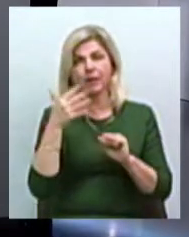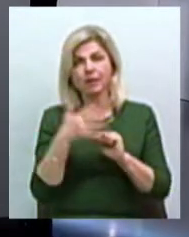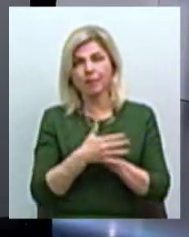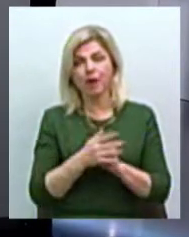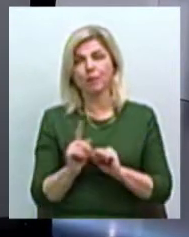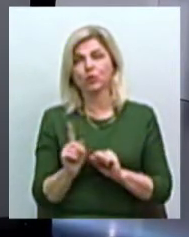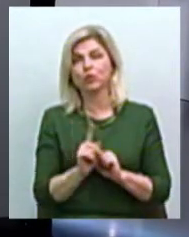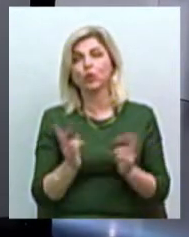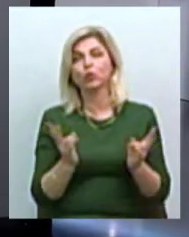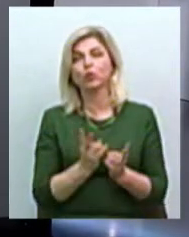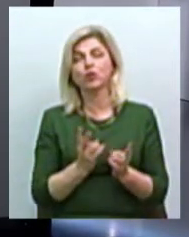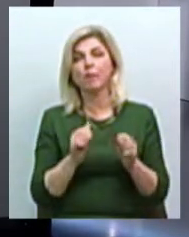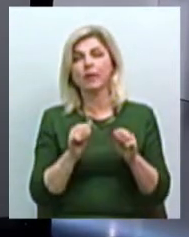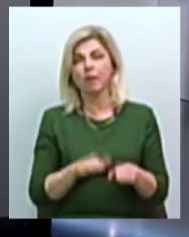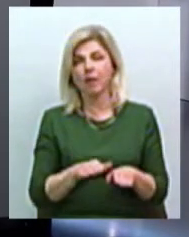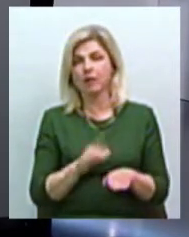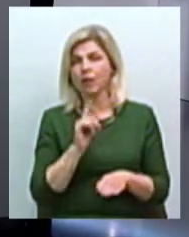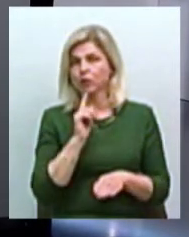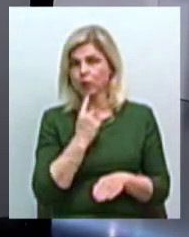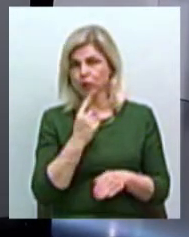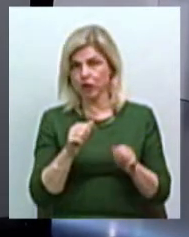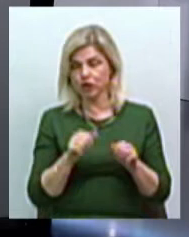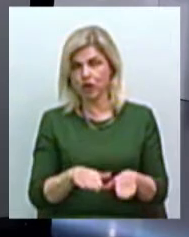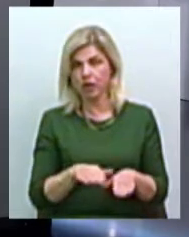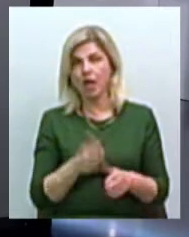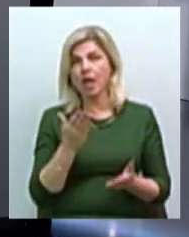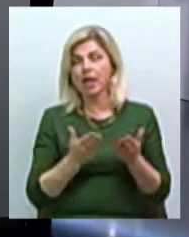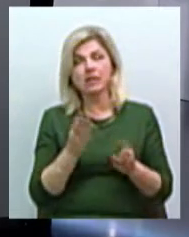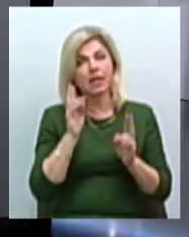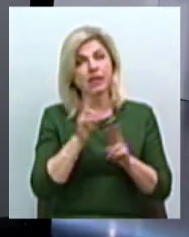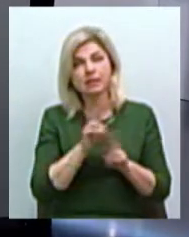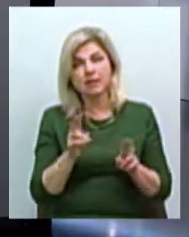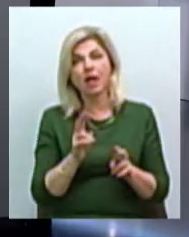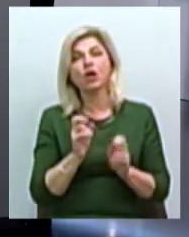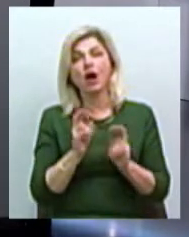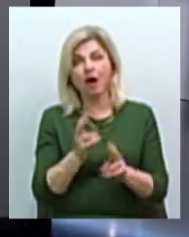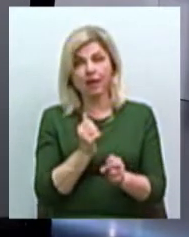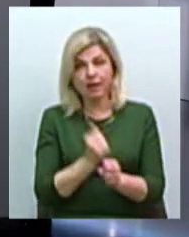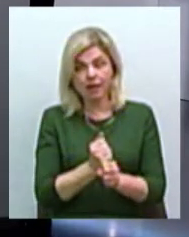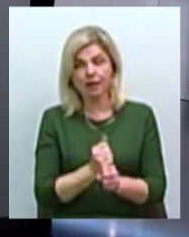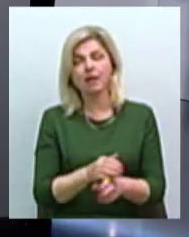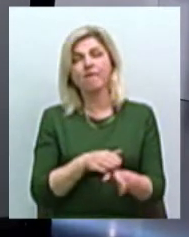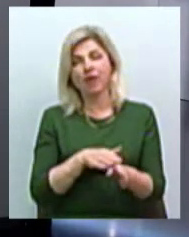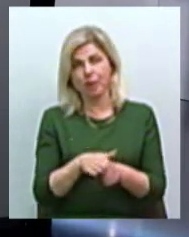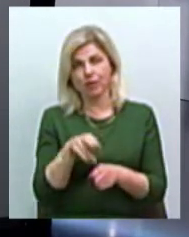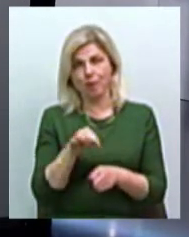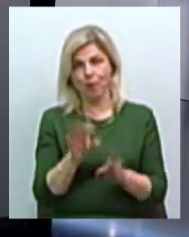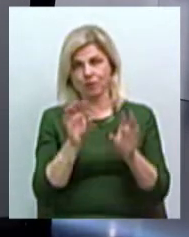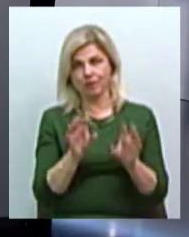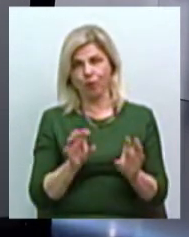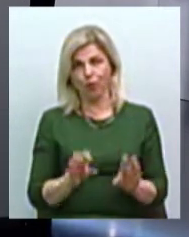непрості рішення, але якщо не знаєш робити, то действуй по закону. Наш громадський аудит – це